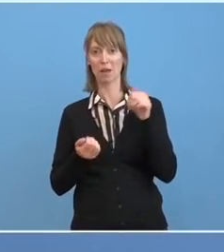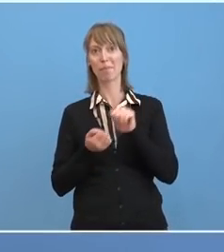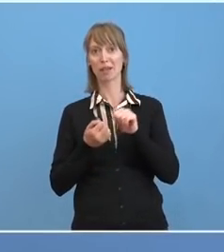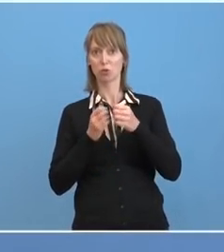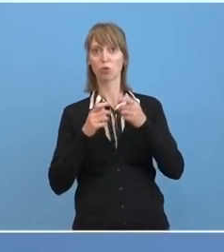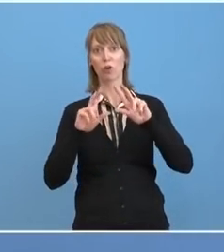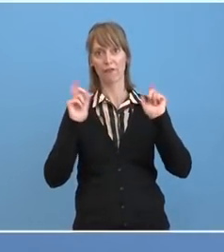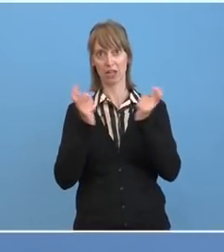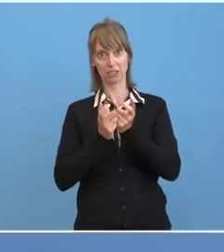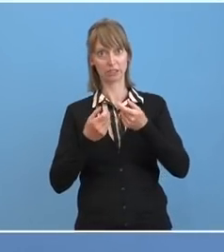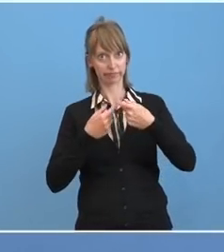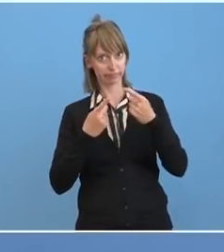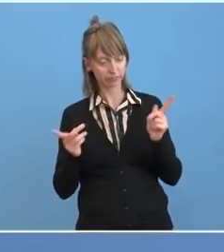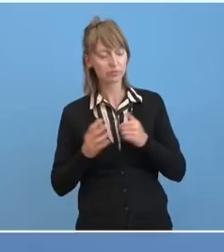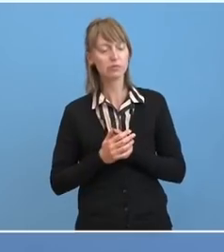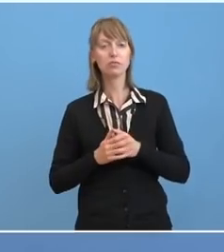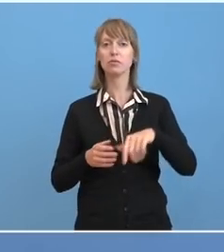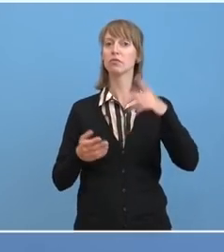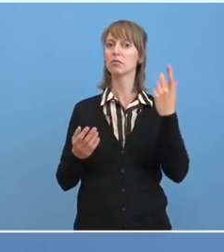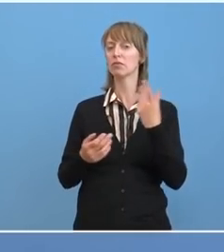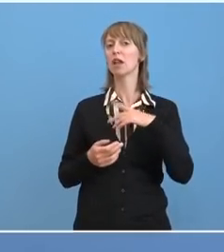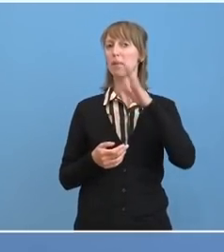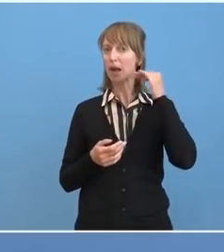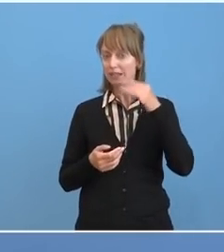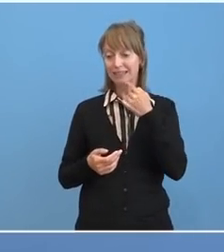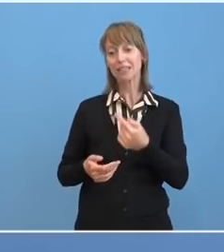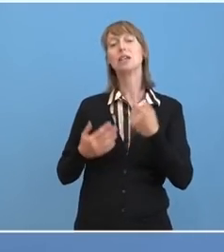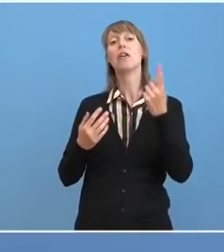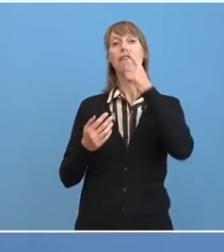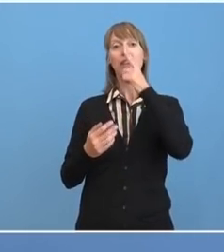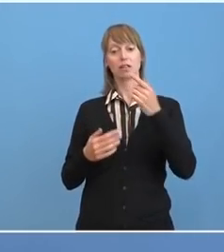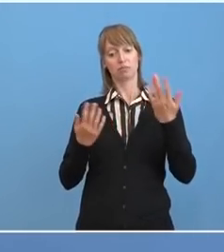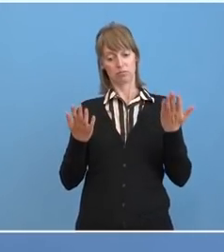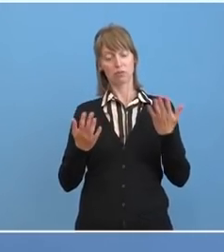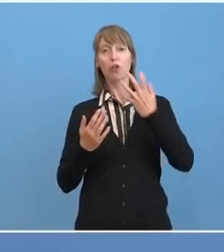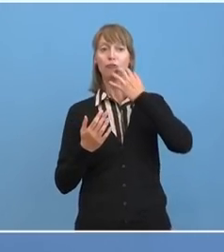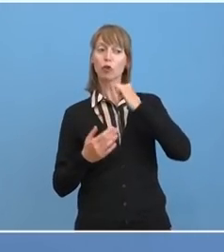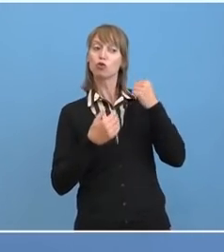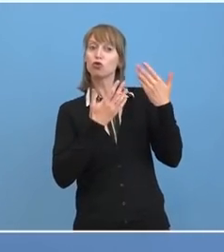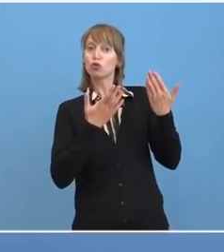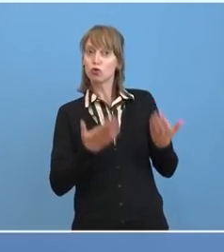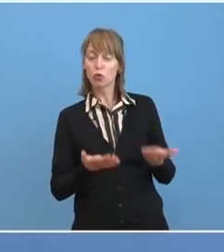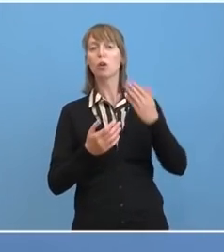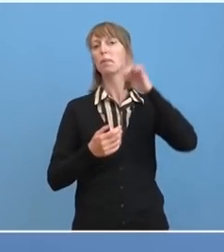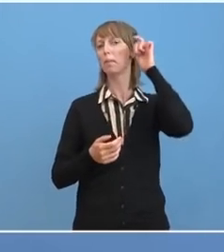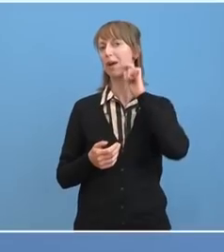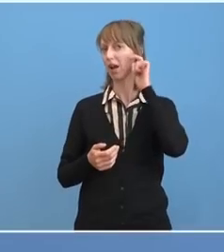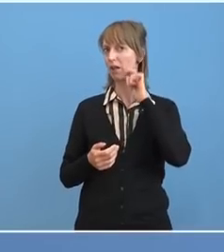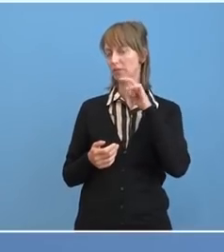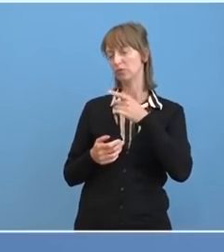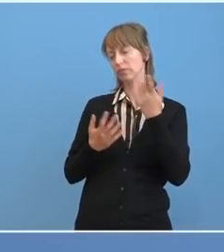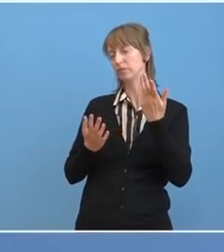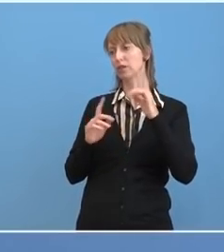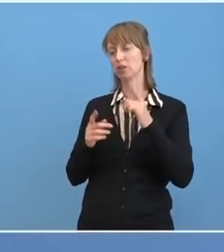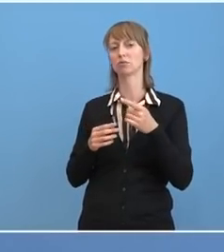hat sie nämlich gesagt, wenn das gewünscht wird, gilt das, was auch für Frankreich gilt. Zuvor war ja der französische Präsident am Mikrofon gewesen. Das